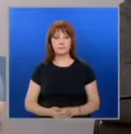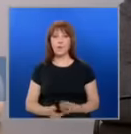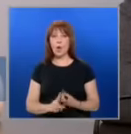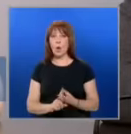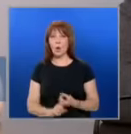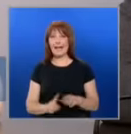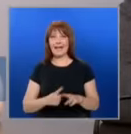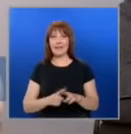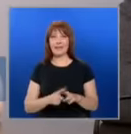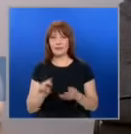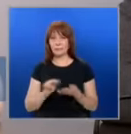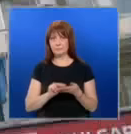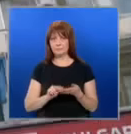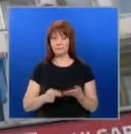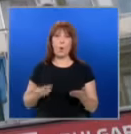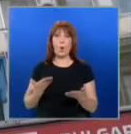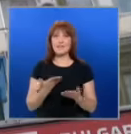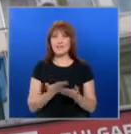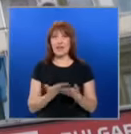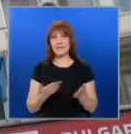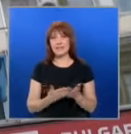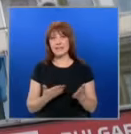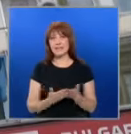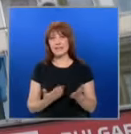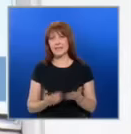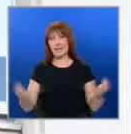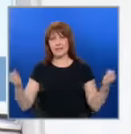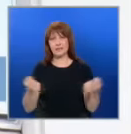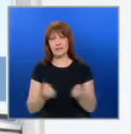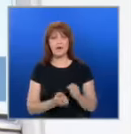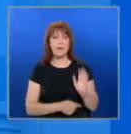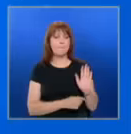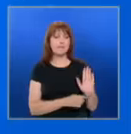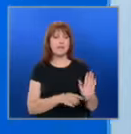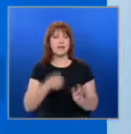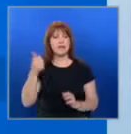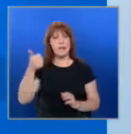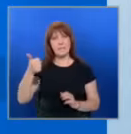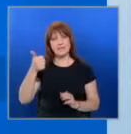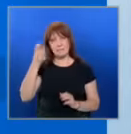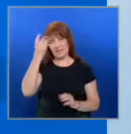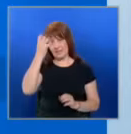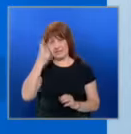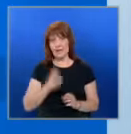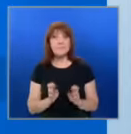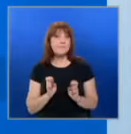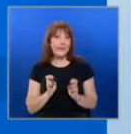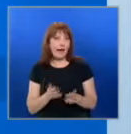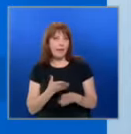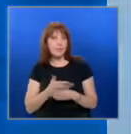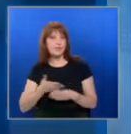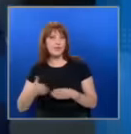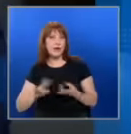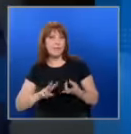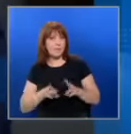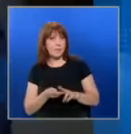Корнелия Нинова подада оставка заради катастрофалното представяне на БСП в неделя. Как продължаваме